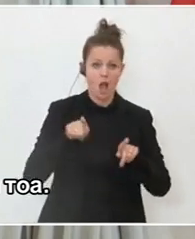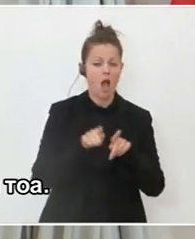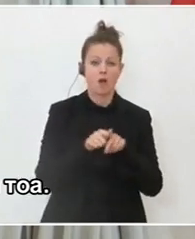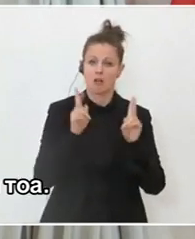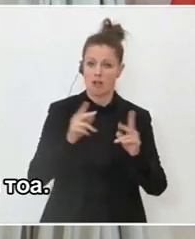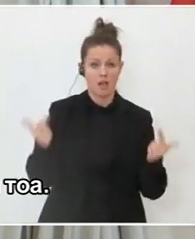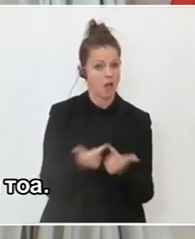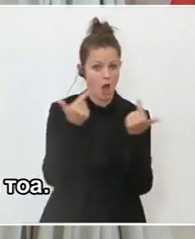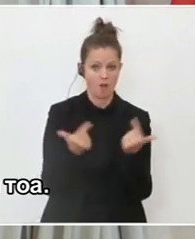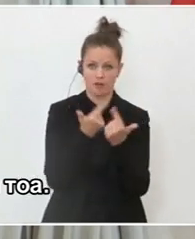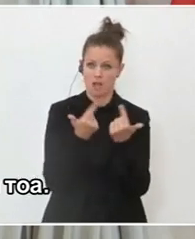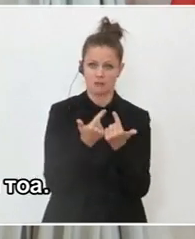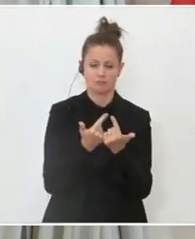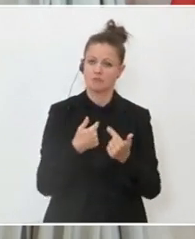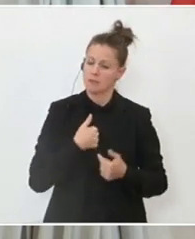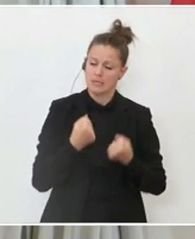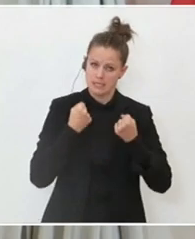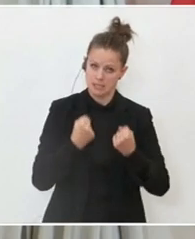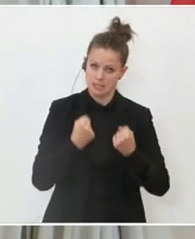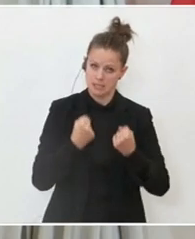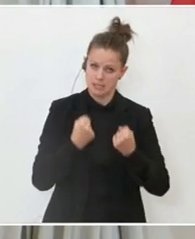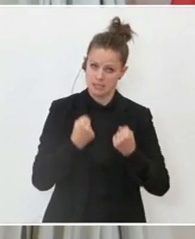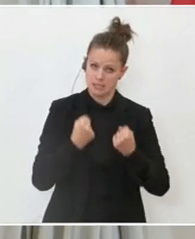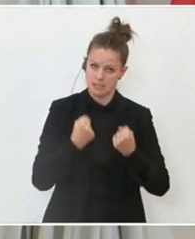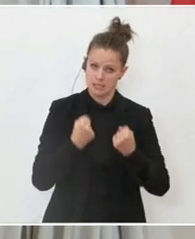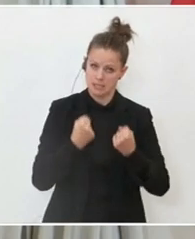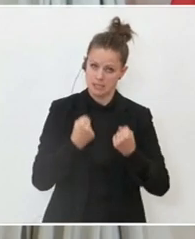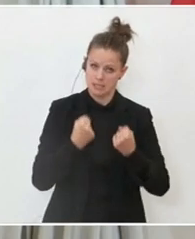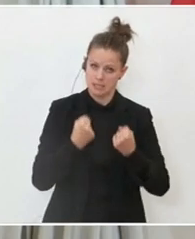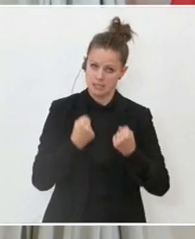können, davon bin ich zutiefst überzeugt. 2. 2. 1. Vielen Dank.